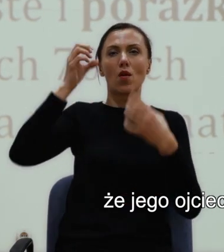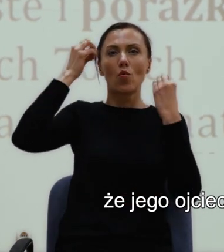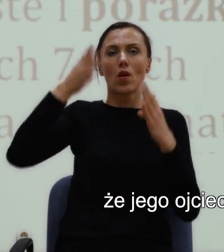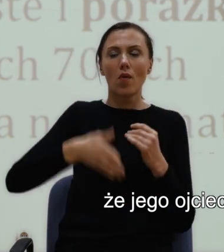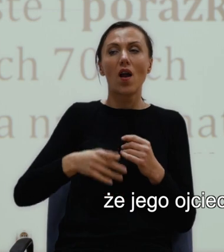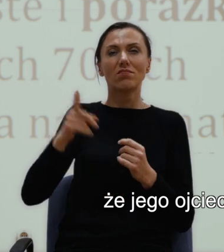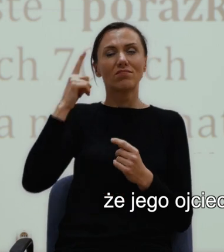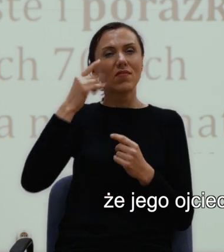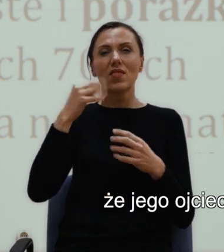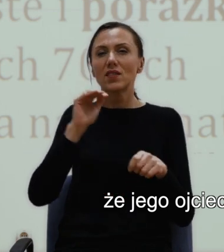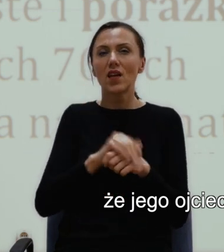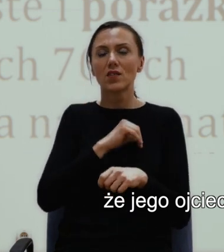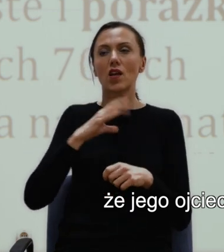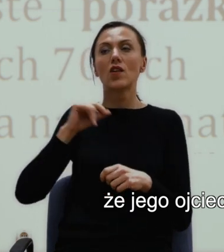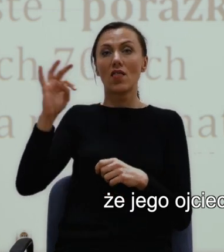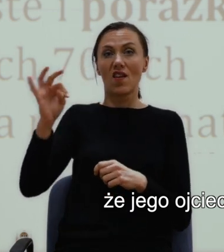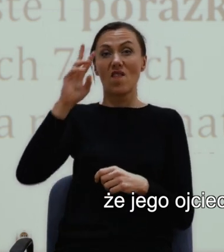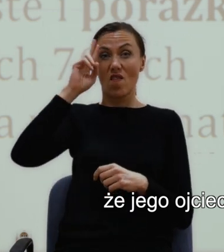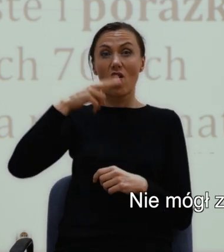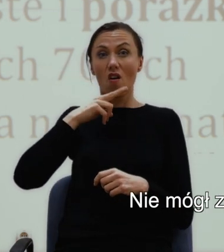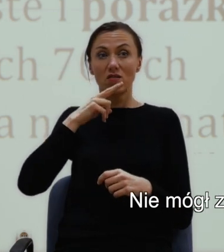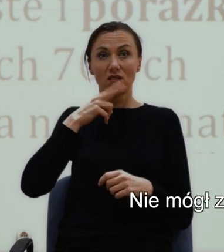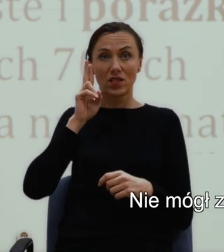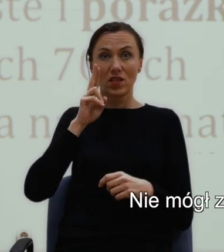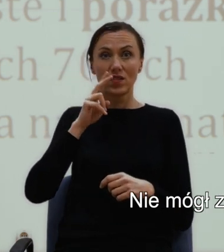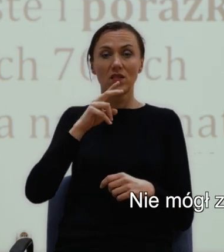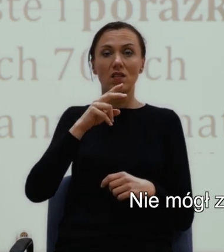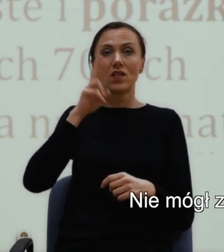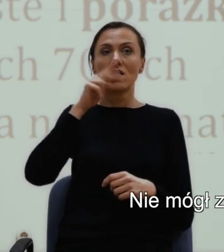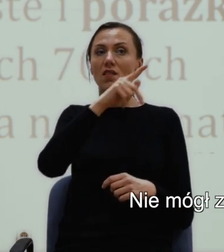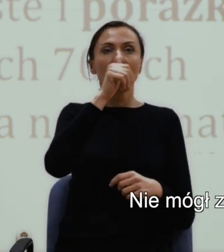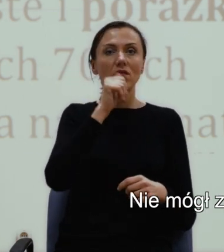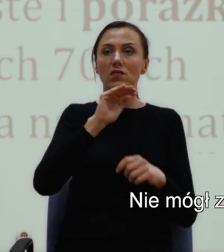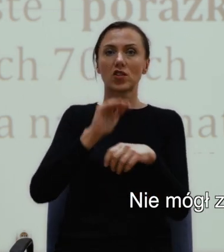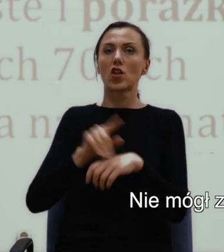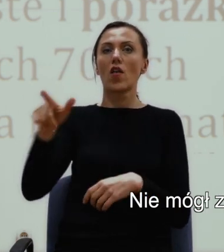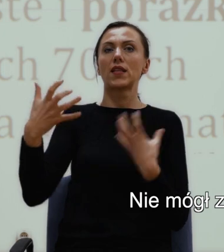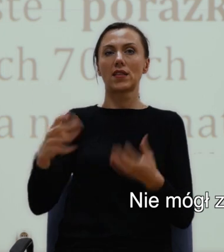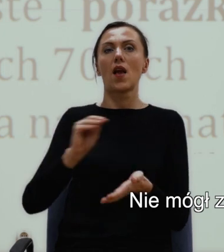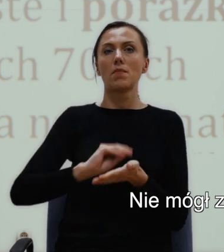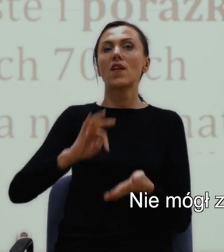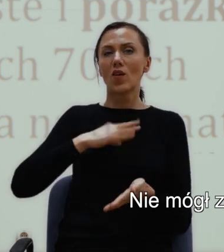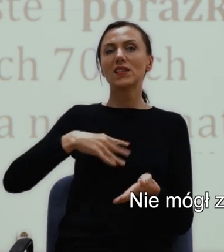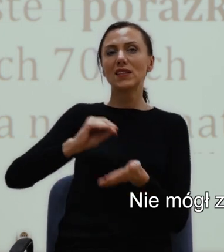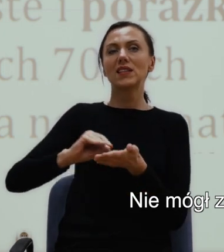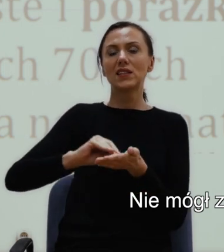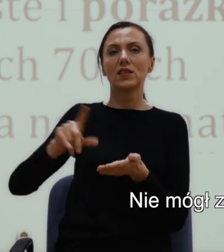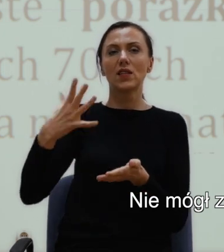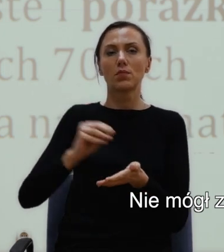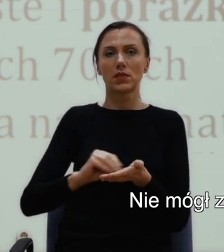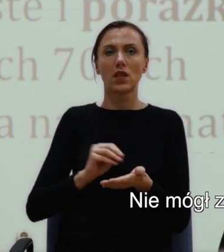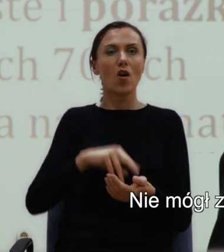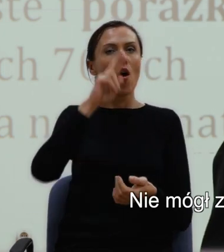zaakceptować faktu, że Williams chciał pisać, nie mógł zaakceptować jego orientacji